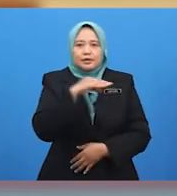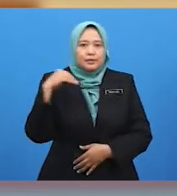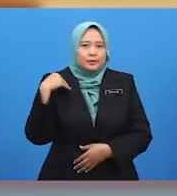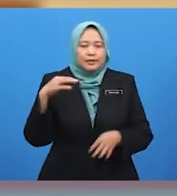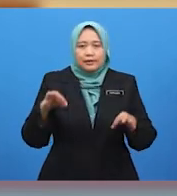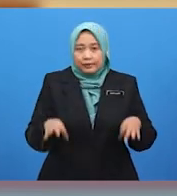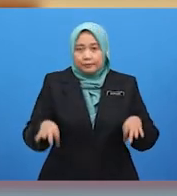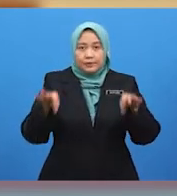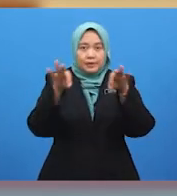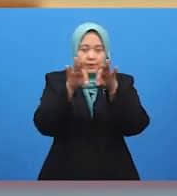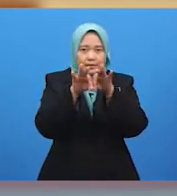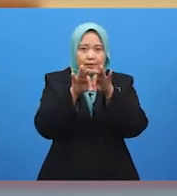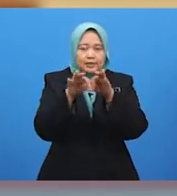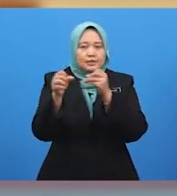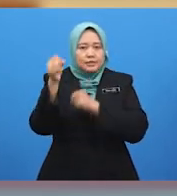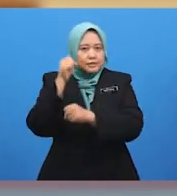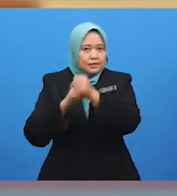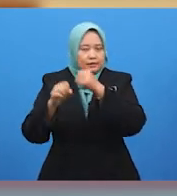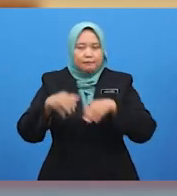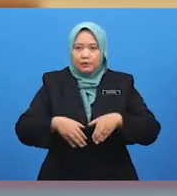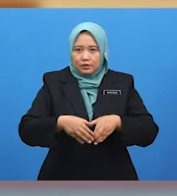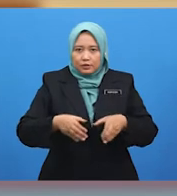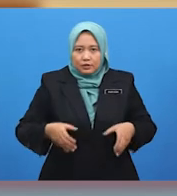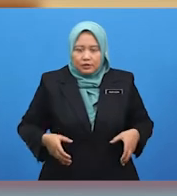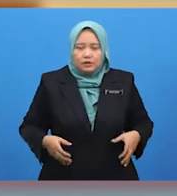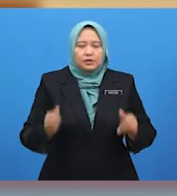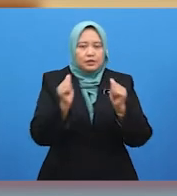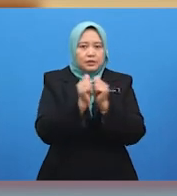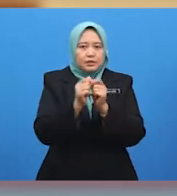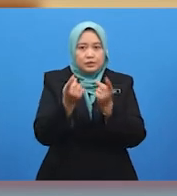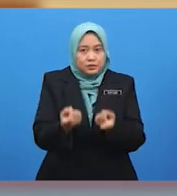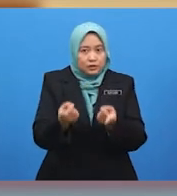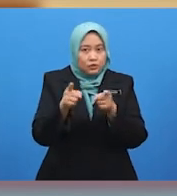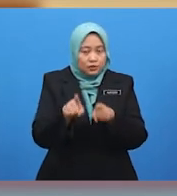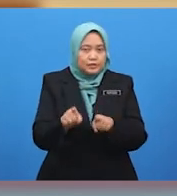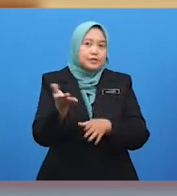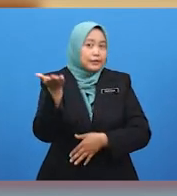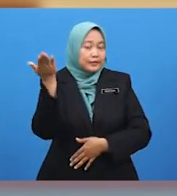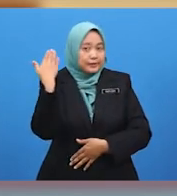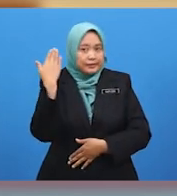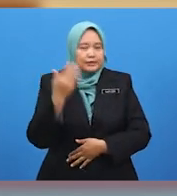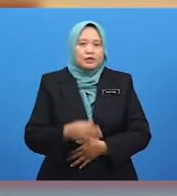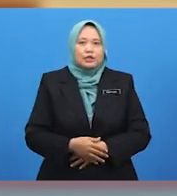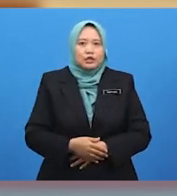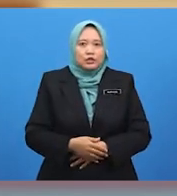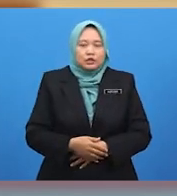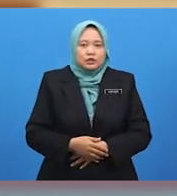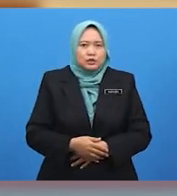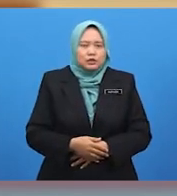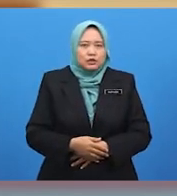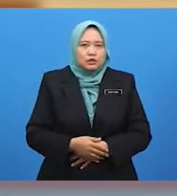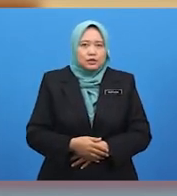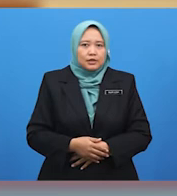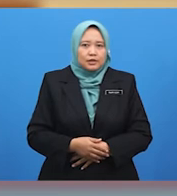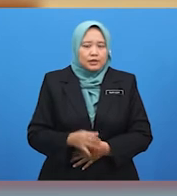kepentingan bersikap berani dalam situasi-situasi yang telah kita bincangkan tadi. Cuba mengimbas kembali